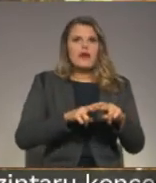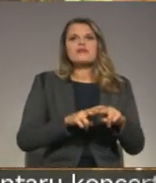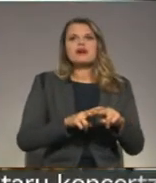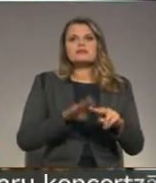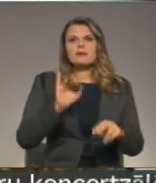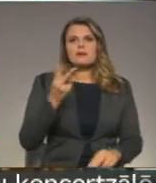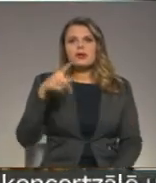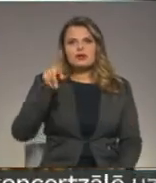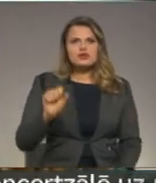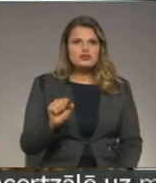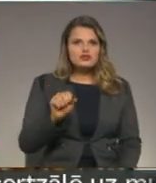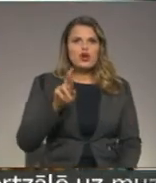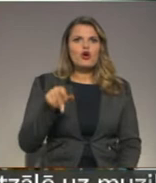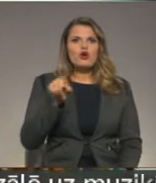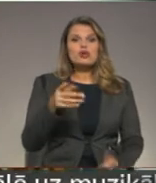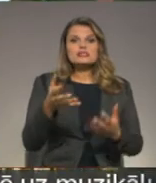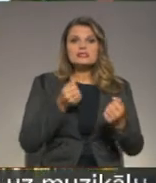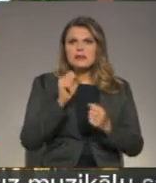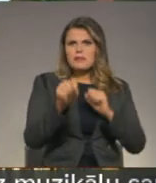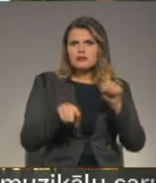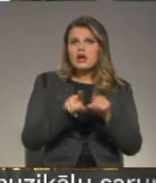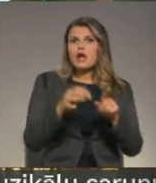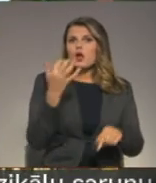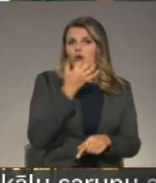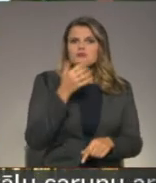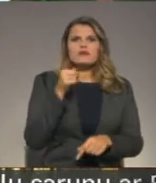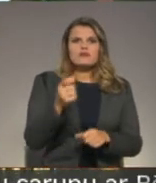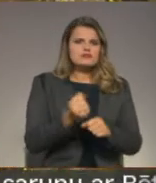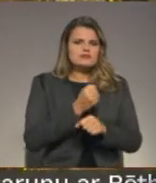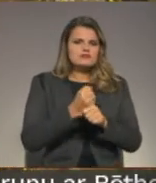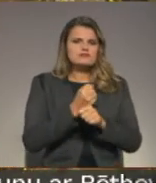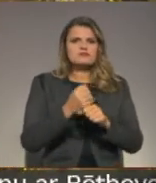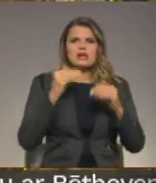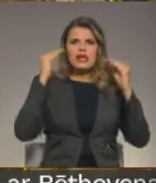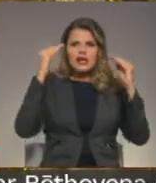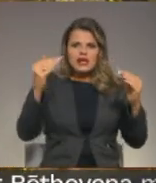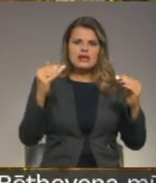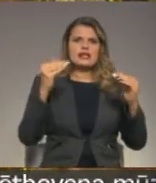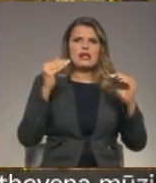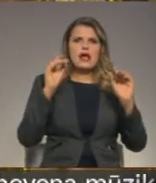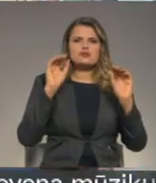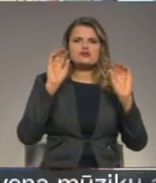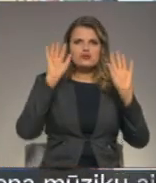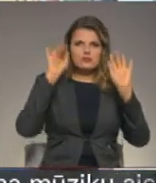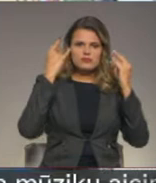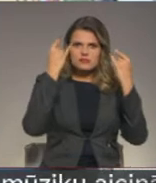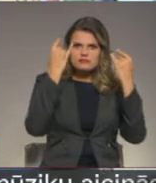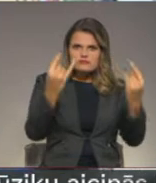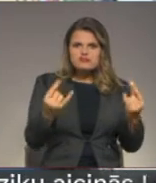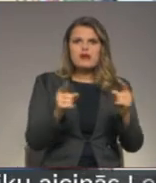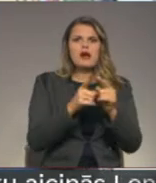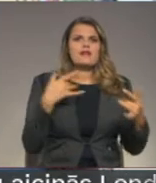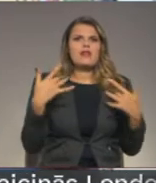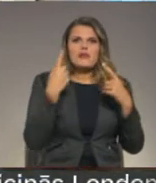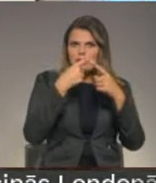Mikša rota sajēma pasūtījums arī no ārzemēm. Viņa darbnīcā izgatavota grieztu vitrāžu Meksikas nacionālajiem teātrim, kā arī ir